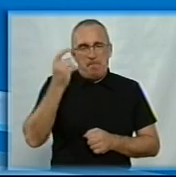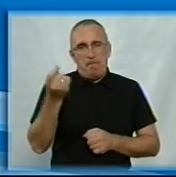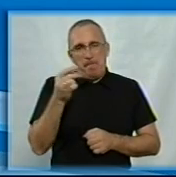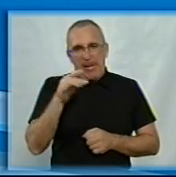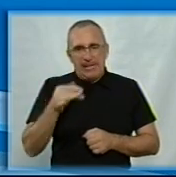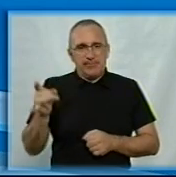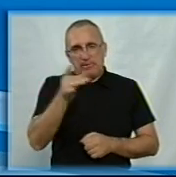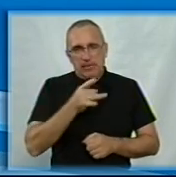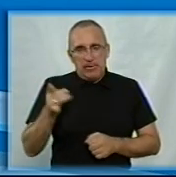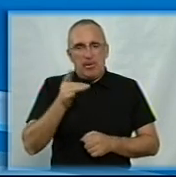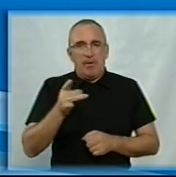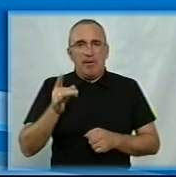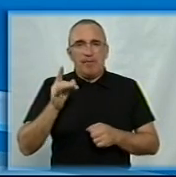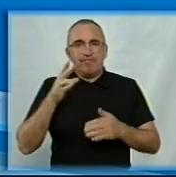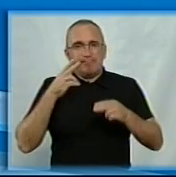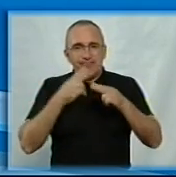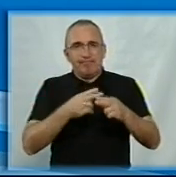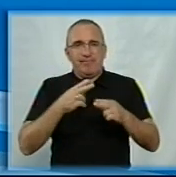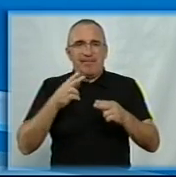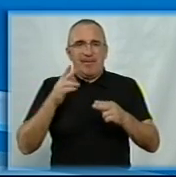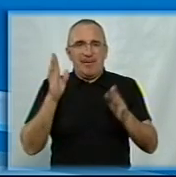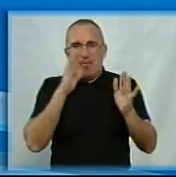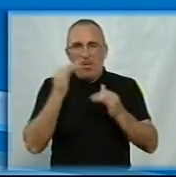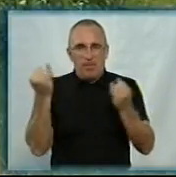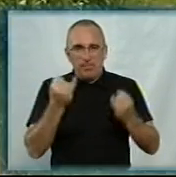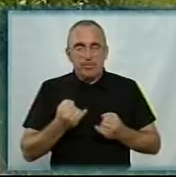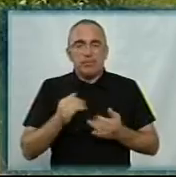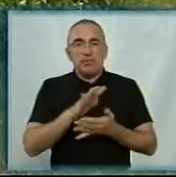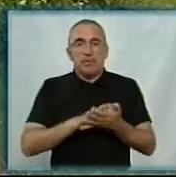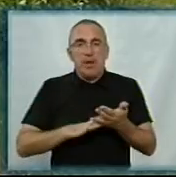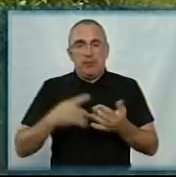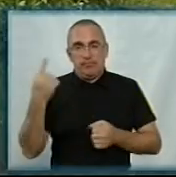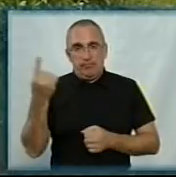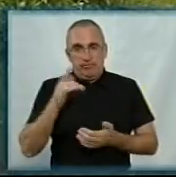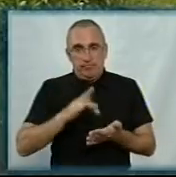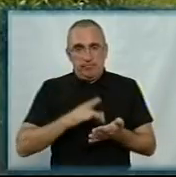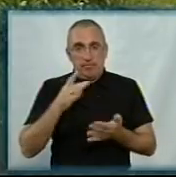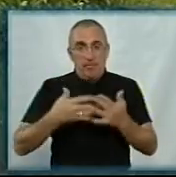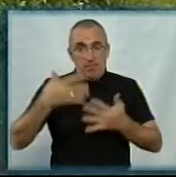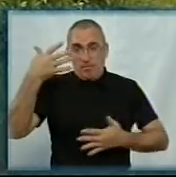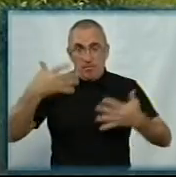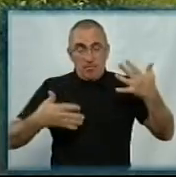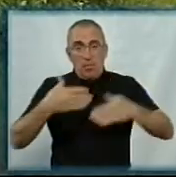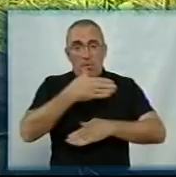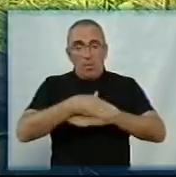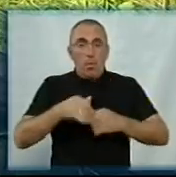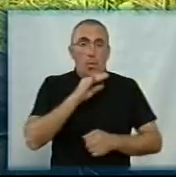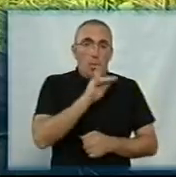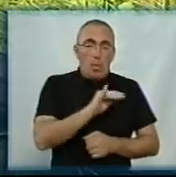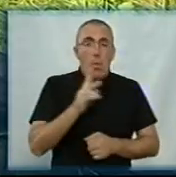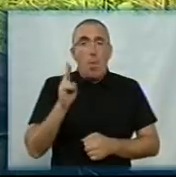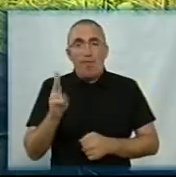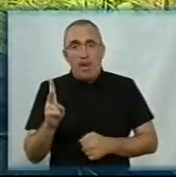Як долають наслідки негоди в обласному центрі – дивіться далі. Це подвір'я біля багатоповерхівки на вулиці Юрія Коваленка.